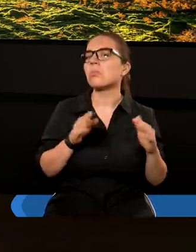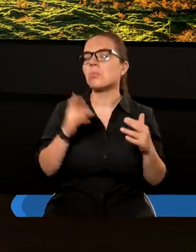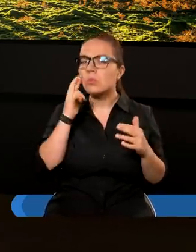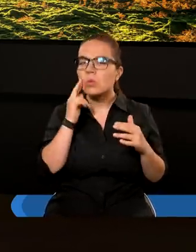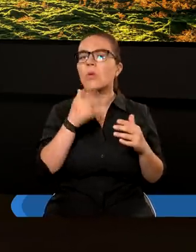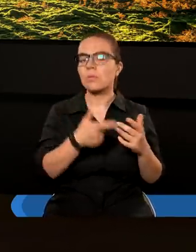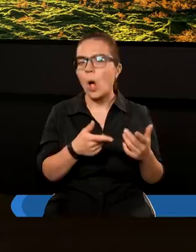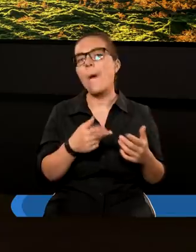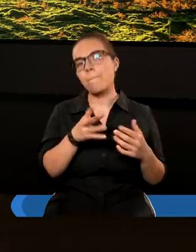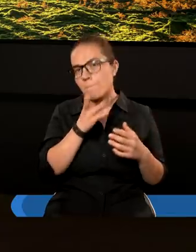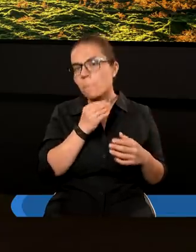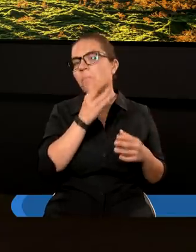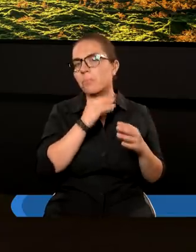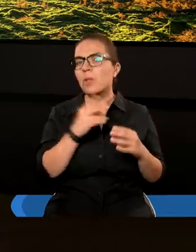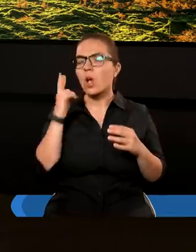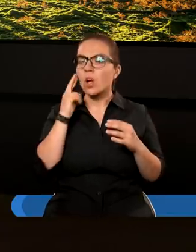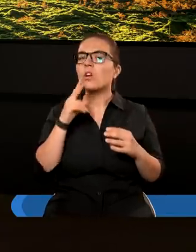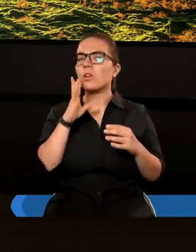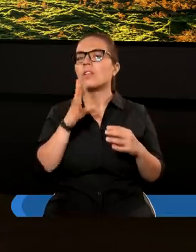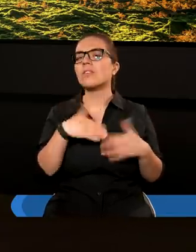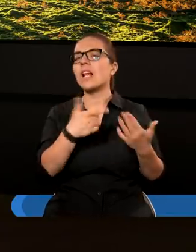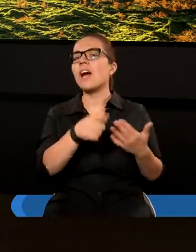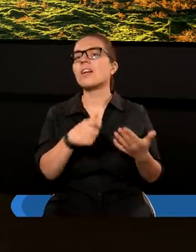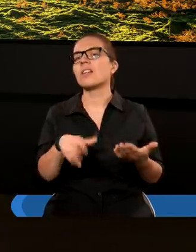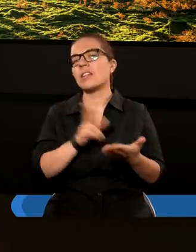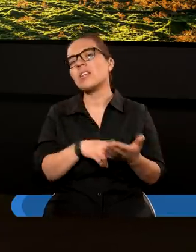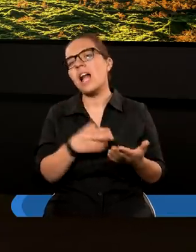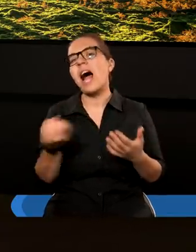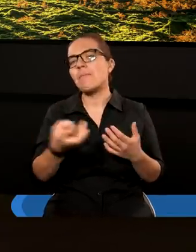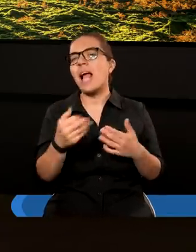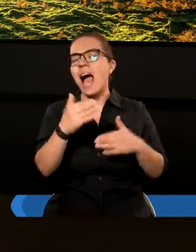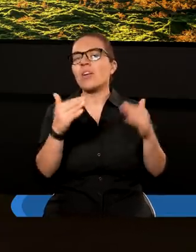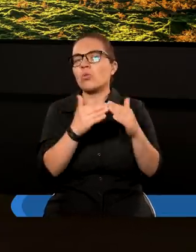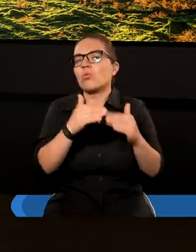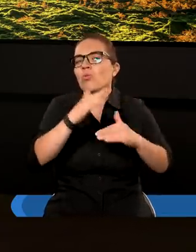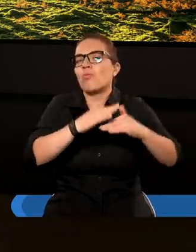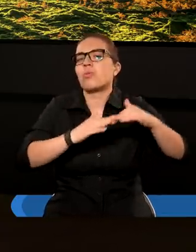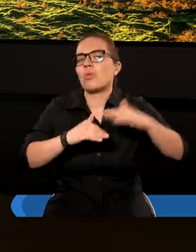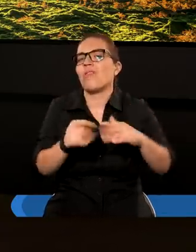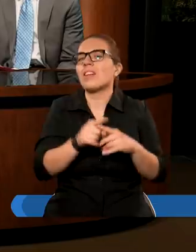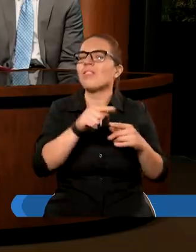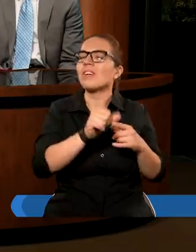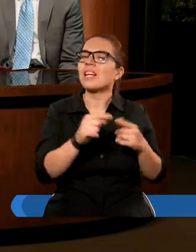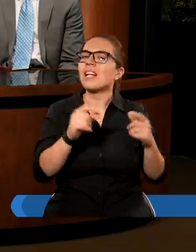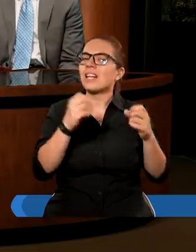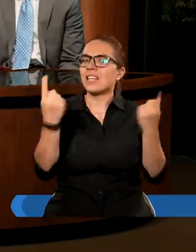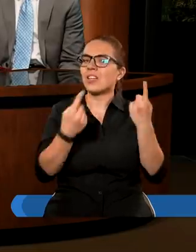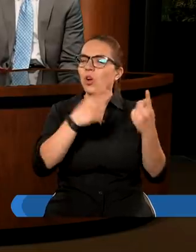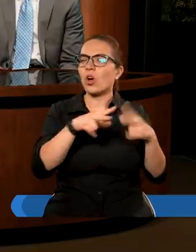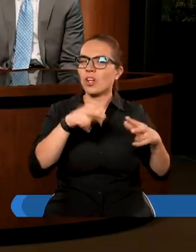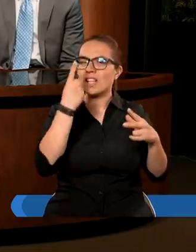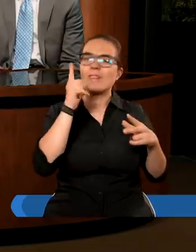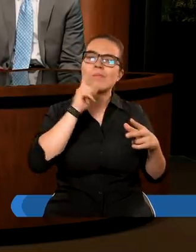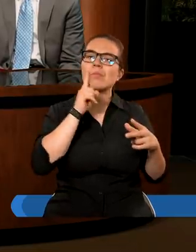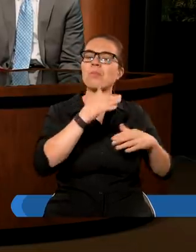przypominacie sobie tak, budowniczego, który zbudował dom na piasku. I kiedy przyszło zamieszanie, kiedy przyszły